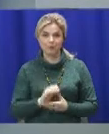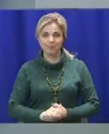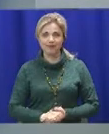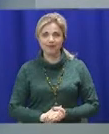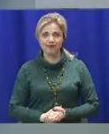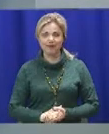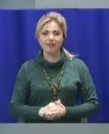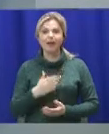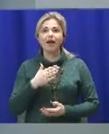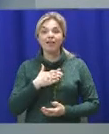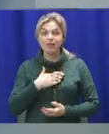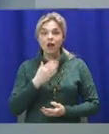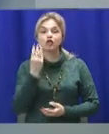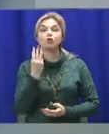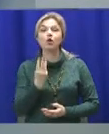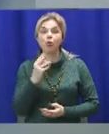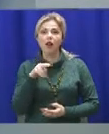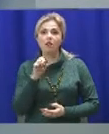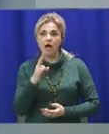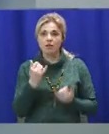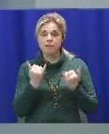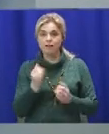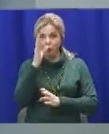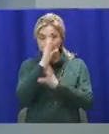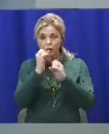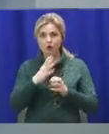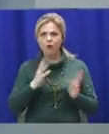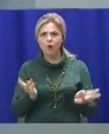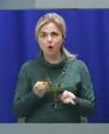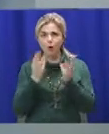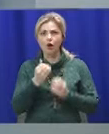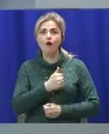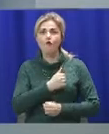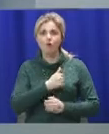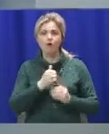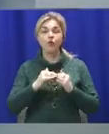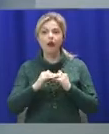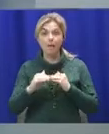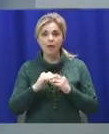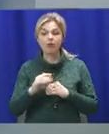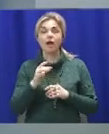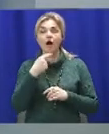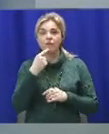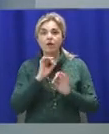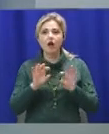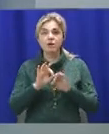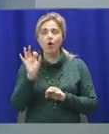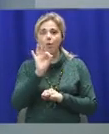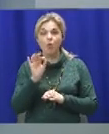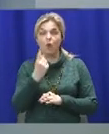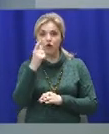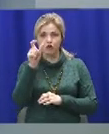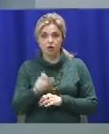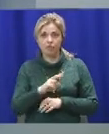Отже, на Широколанівському полігоні сьогодні вночі горів військовий намет. Повідомляється про одного загиблого – це хлопець. Йому 21